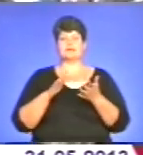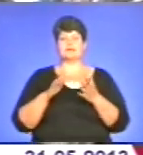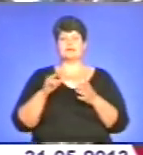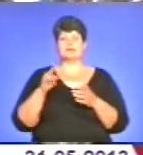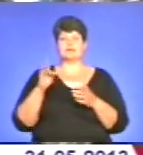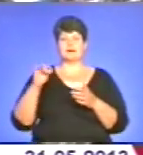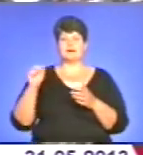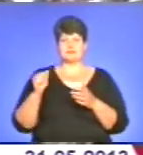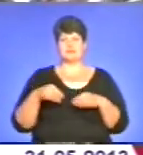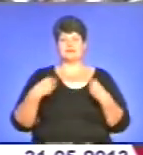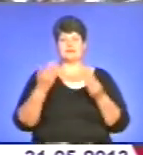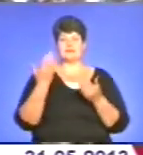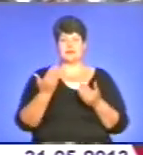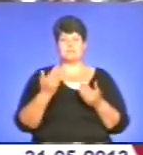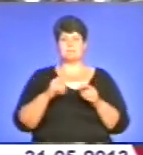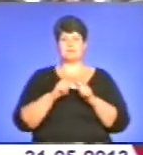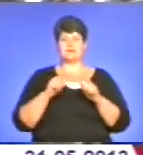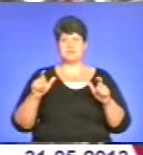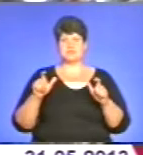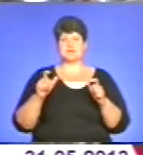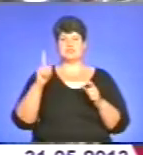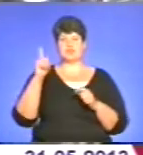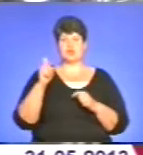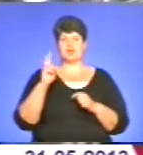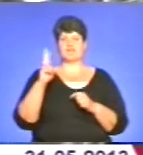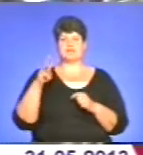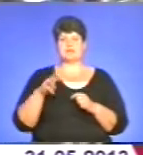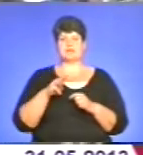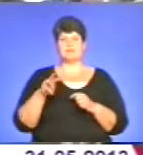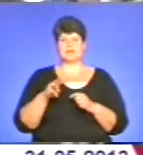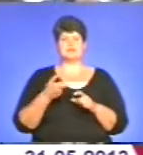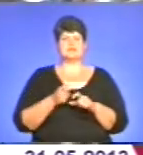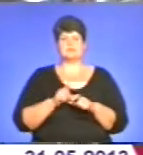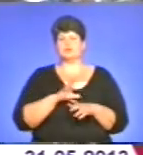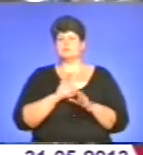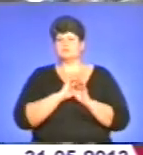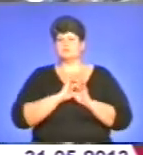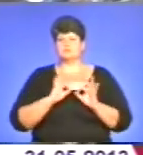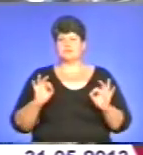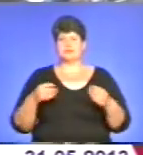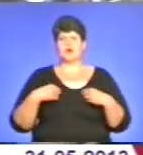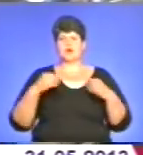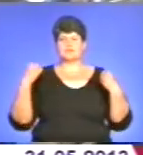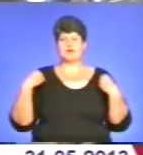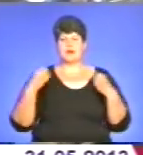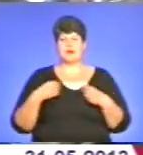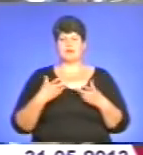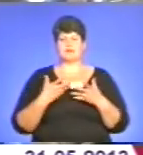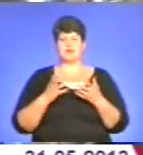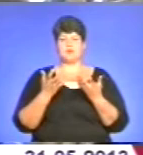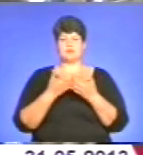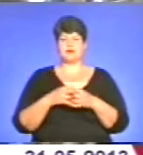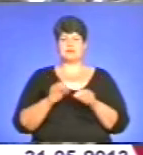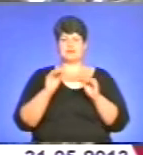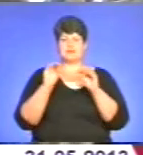дає нам приміщення. 100 квадратних метрів у підвалі. Біля гори це було прекрасне місце для розягалень, для обладнання,